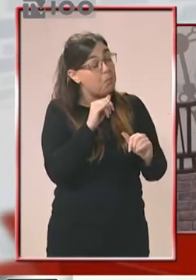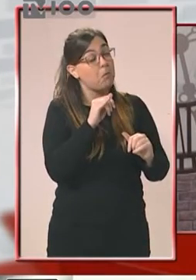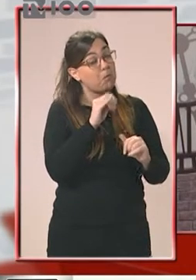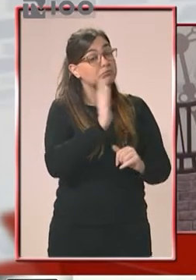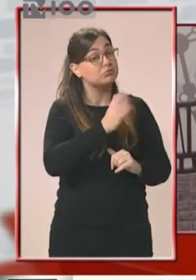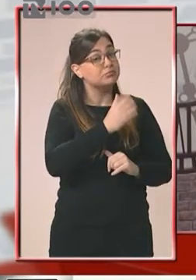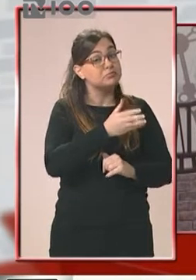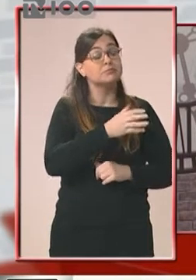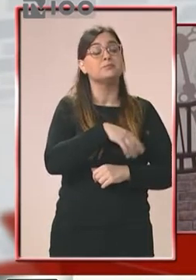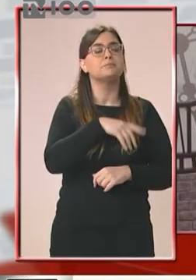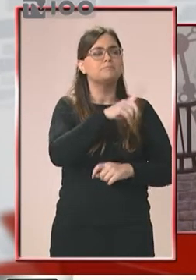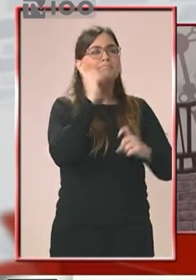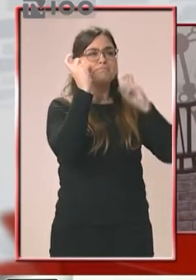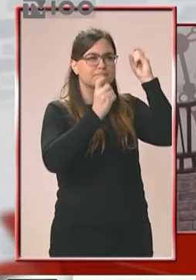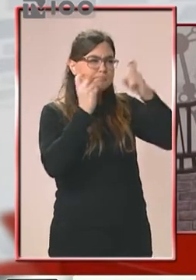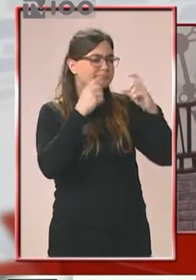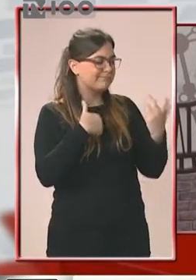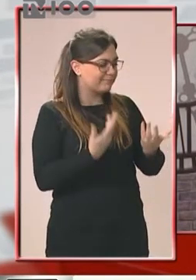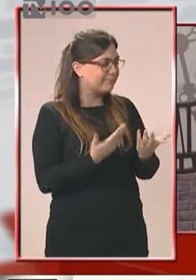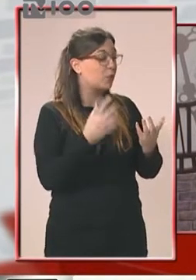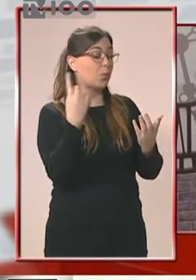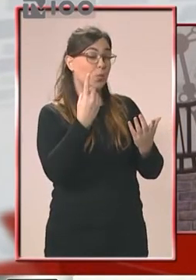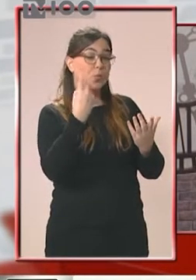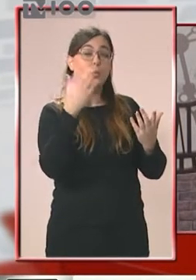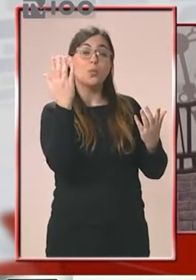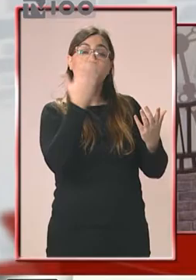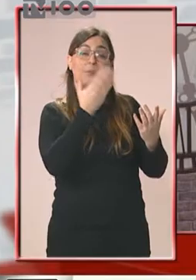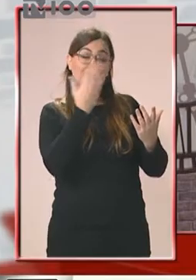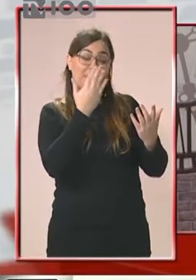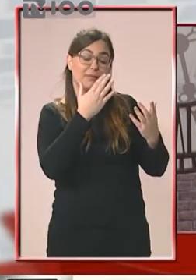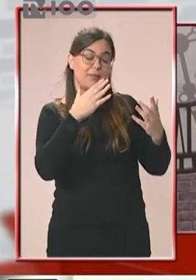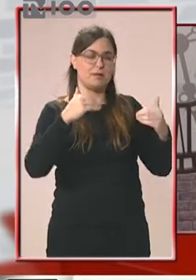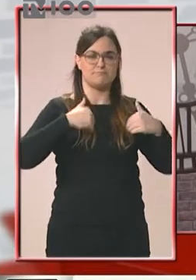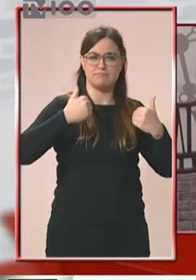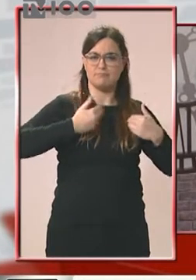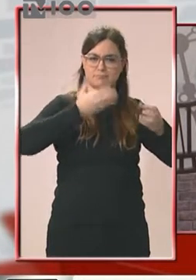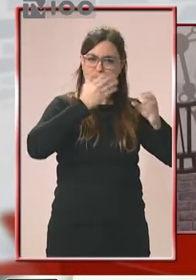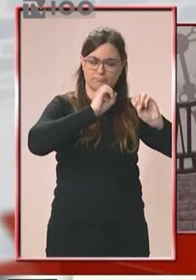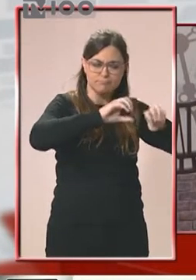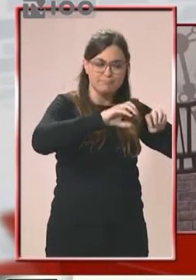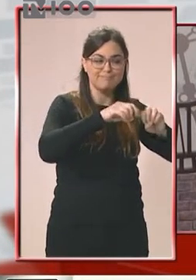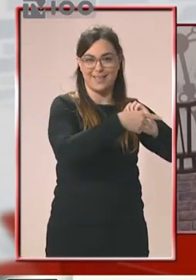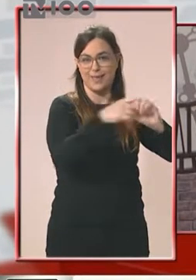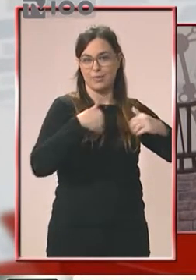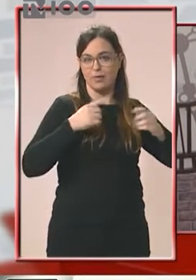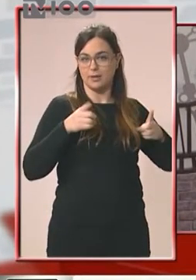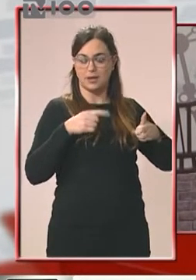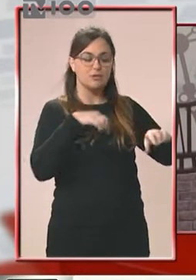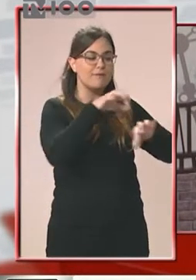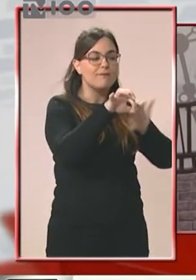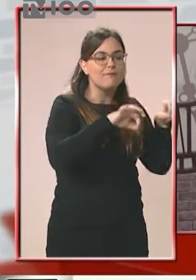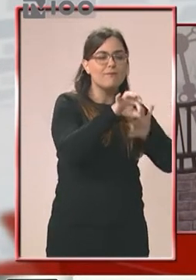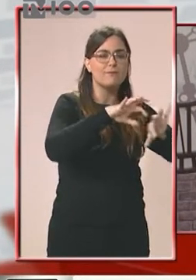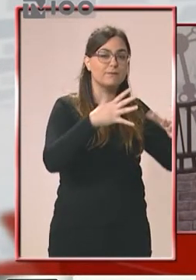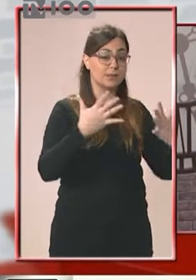Σκεφτόμουν ότι και στα μαθήματα υποκριτικής αυτό που λέει ο δάσκαλος στους μαθητές, ηθοποιούς, είναι ότι στην ουσία